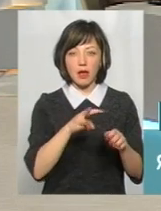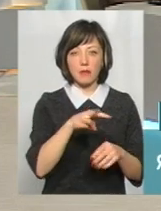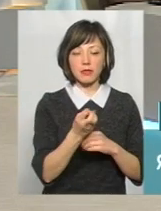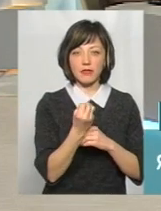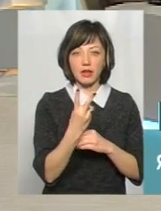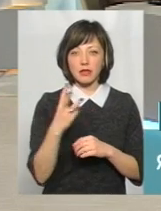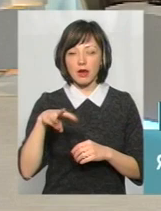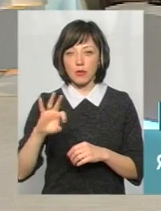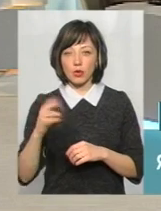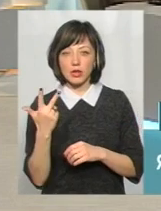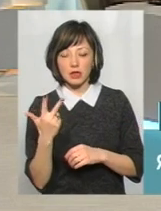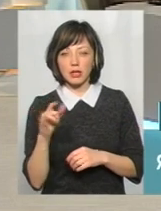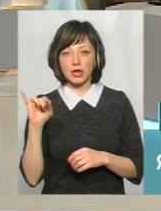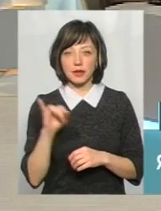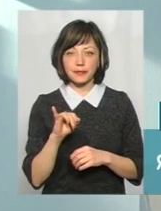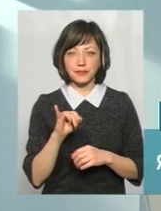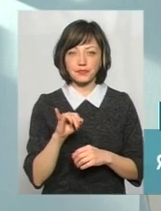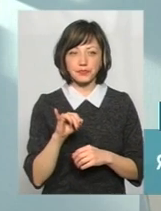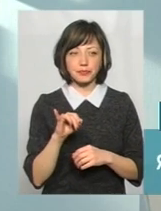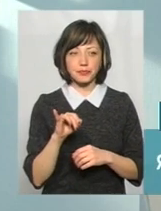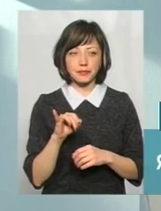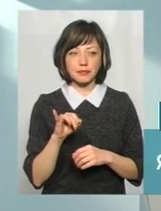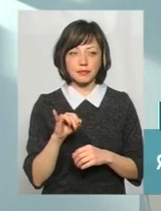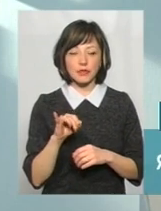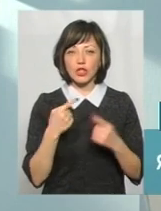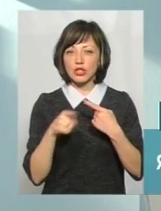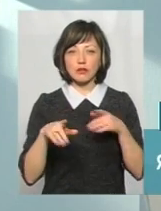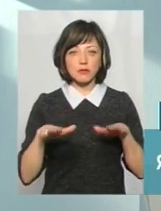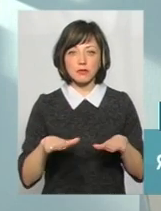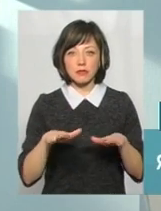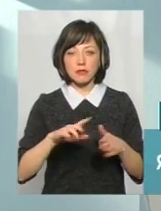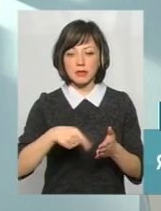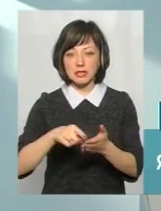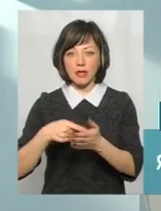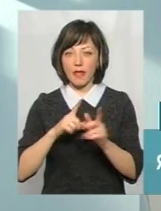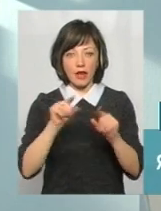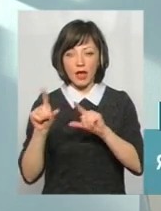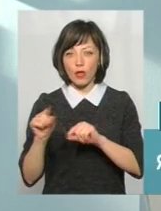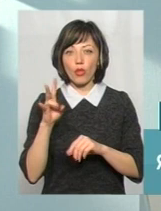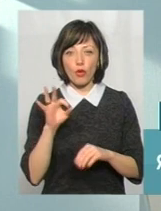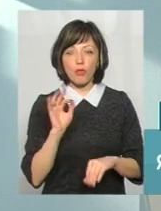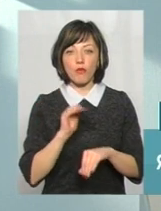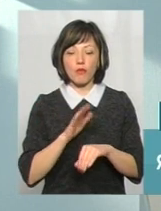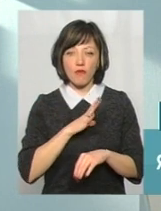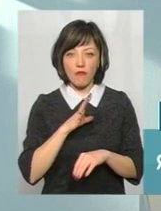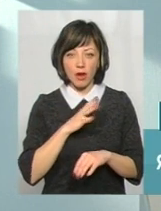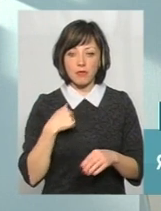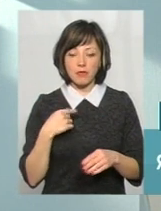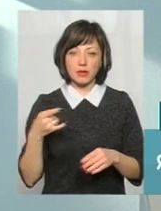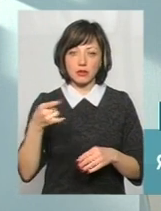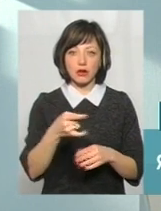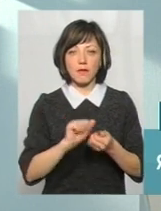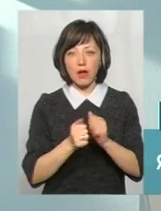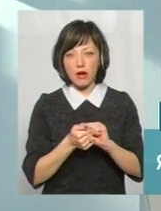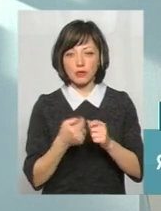та Н-03 і не виїжджаємо, в принципі, в інші міста нашої області. Але бувають профілактичні відпрацювання, коли ми заїжджаємо в Кам